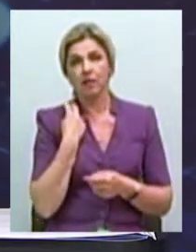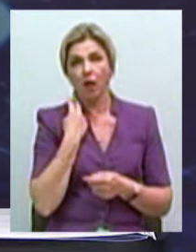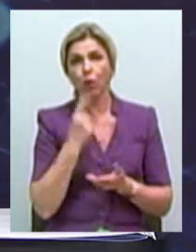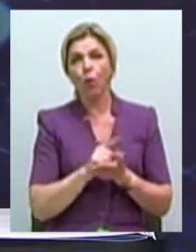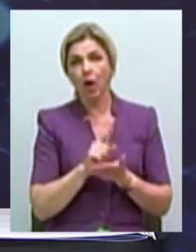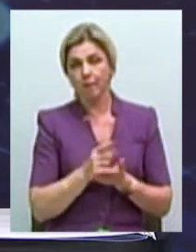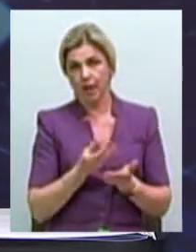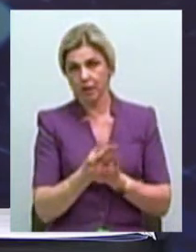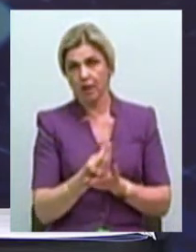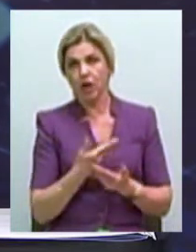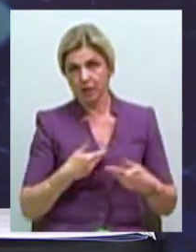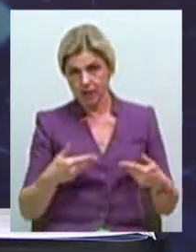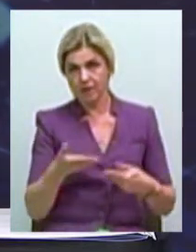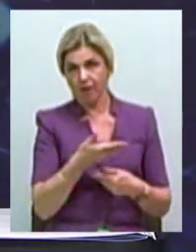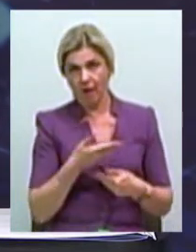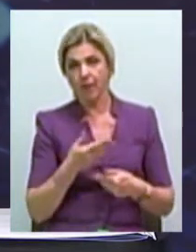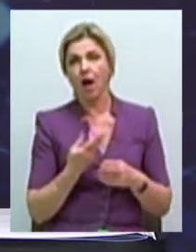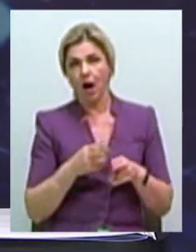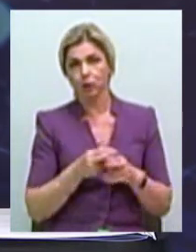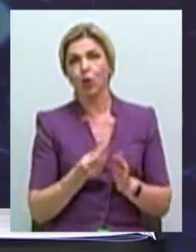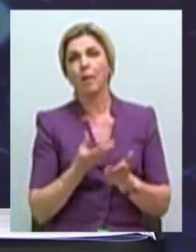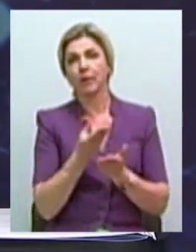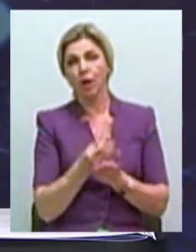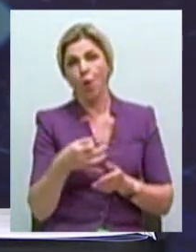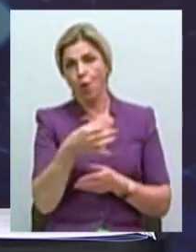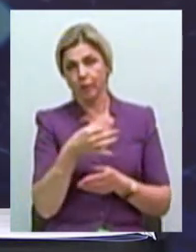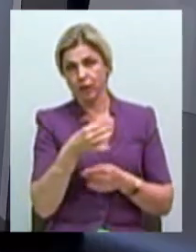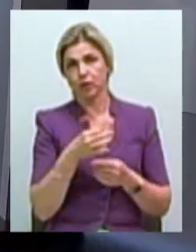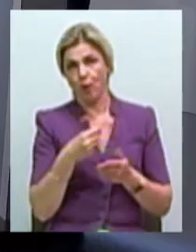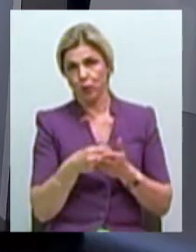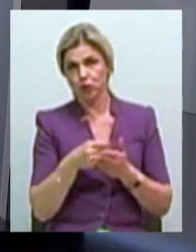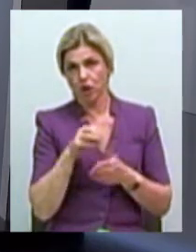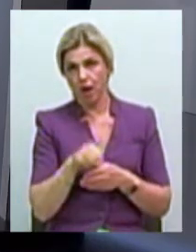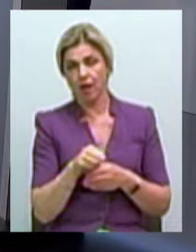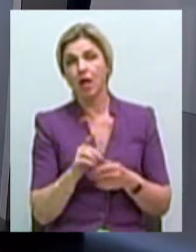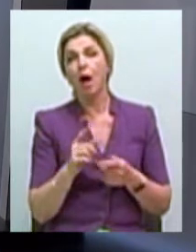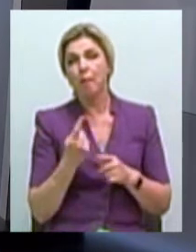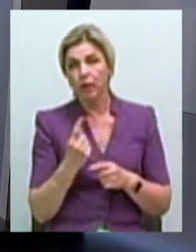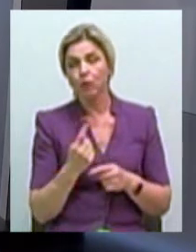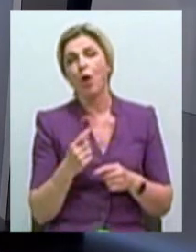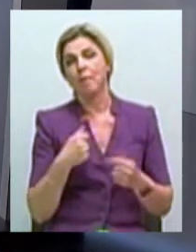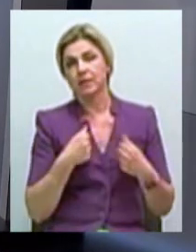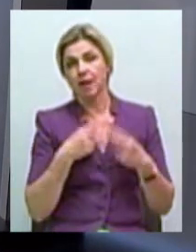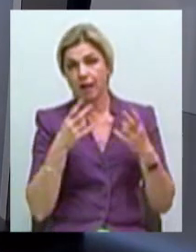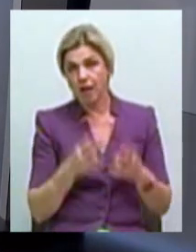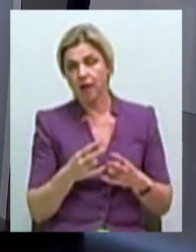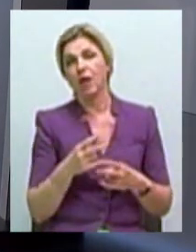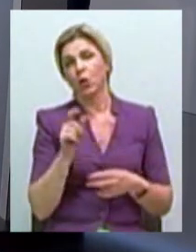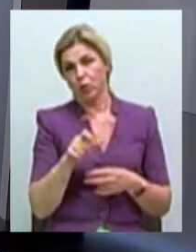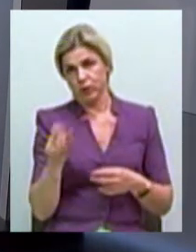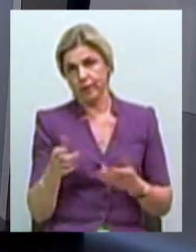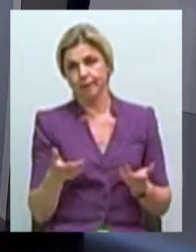вносяться в обласний бюджет. Поэтому так чи інакше, пострадав налогоплательщик. Обязанністью обласного совета і обласної администрації